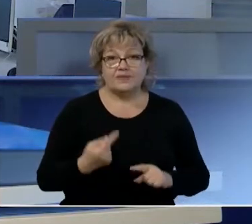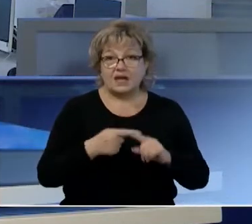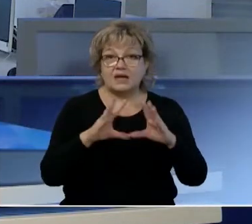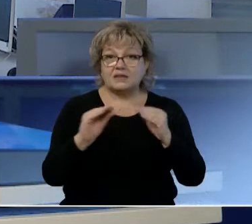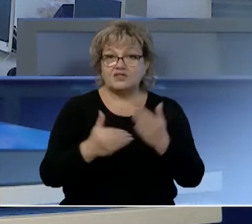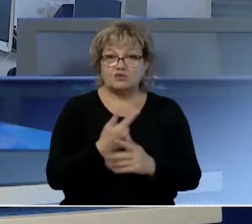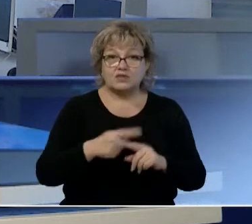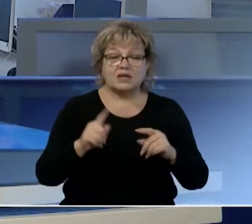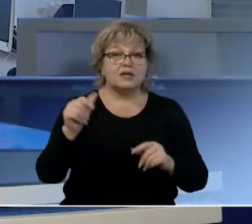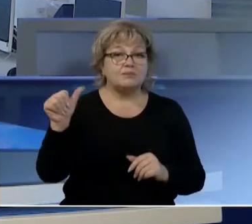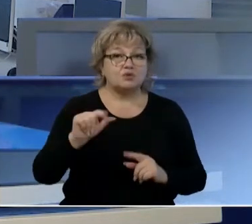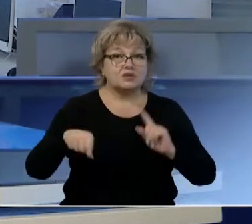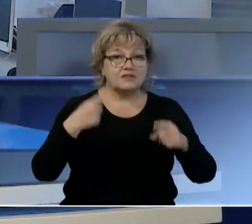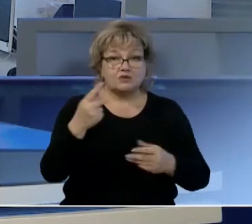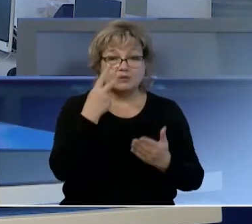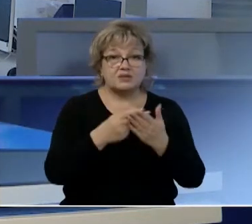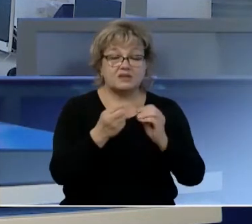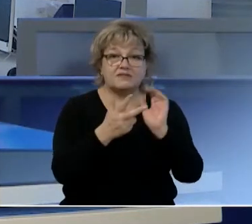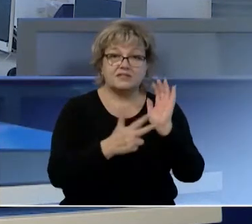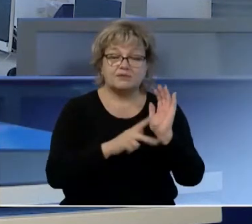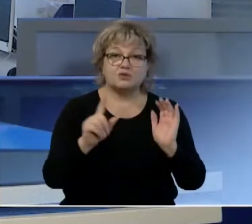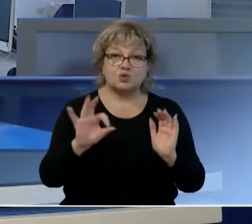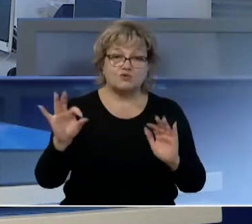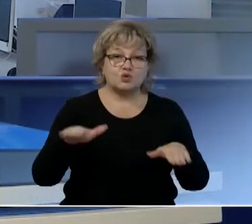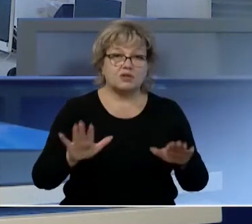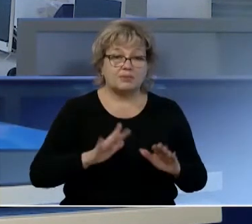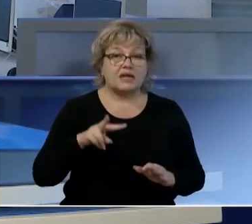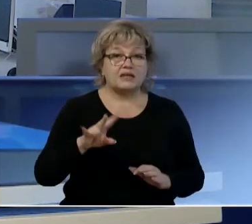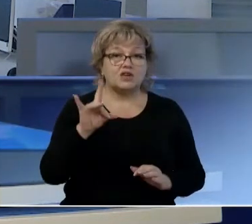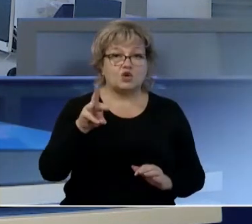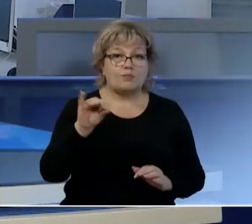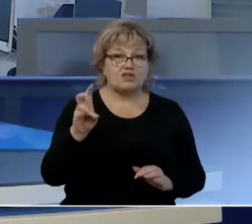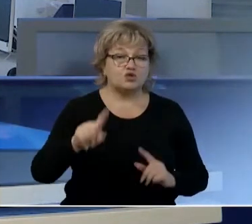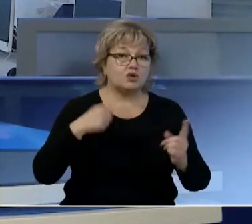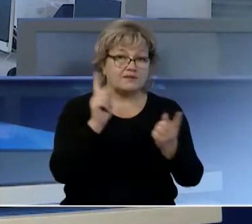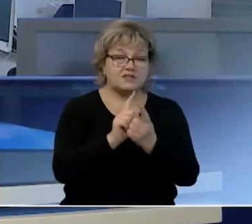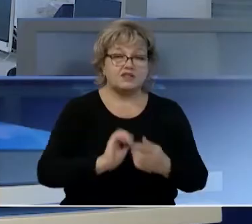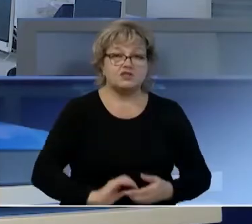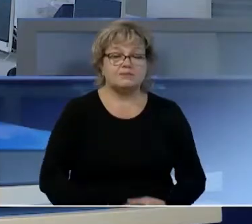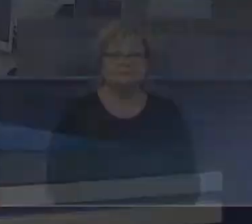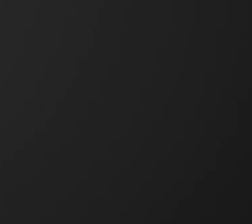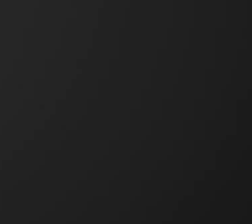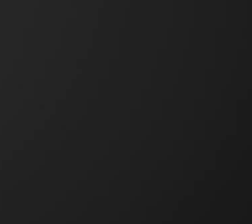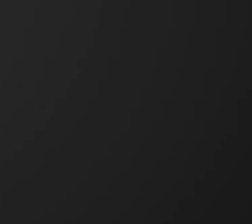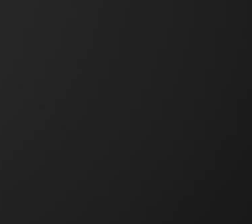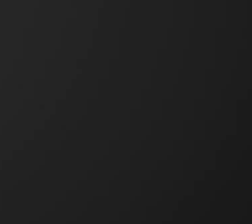Это все новости к этой минуте. Следующий выпуск смотрите в 18.00. В студии была Лидия Романченко. До встречи.